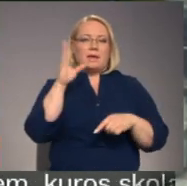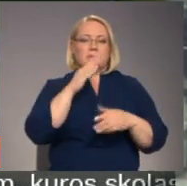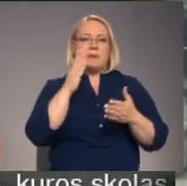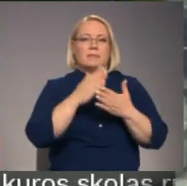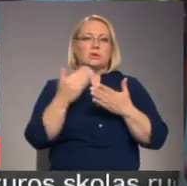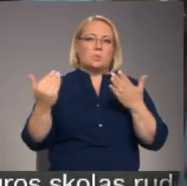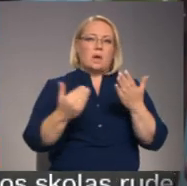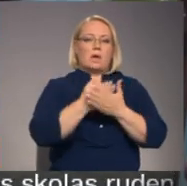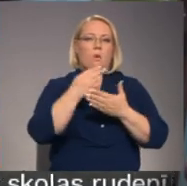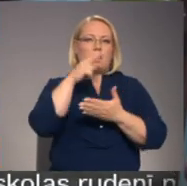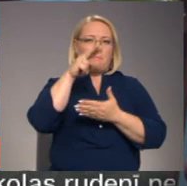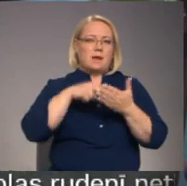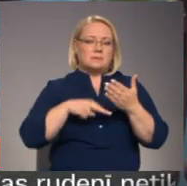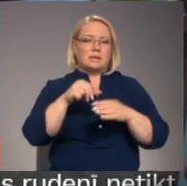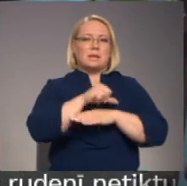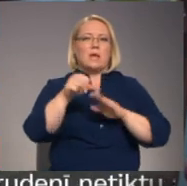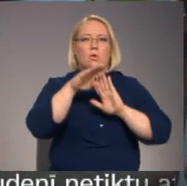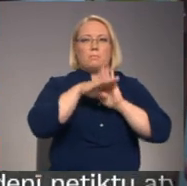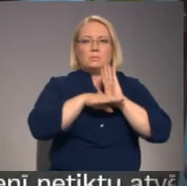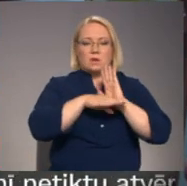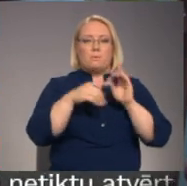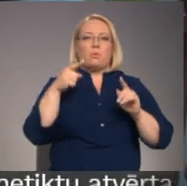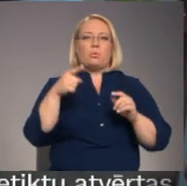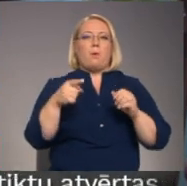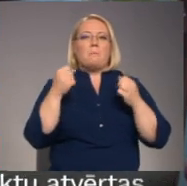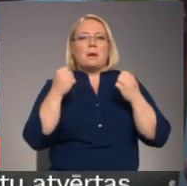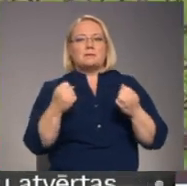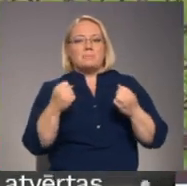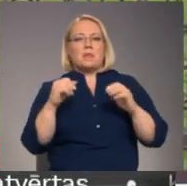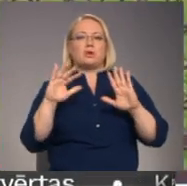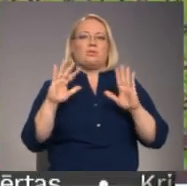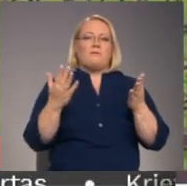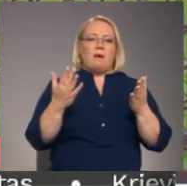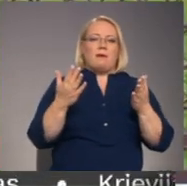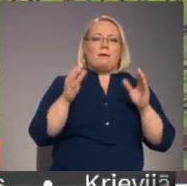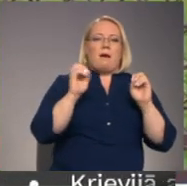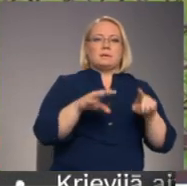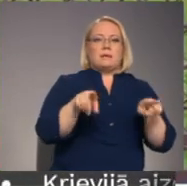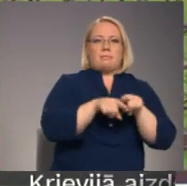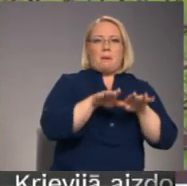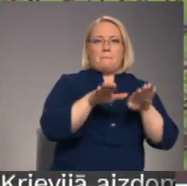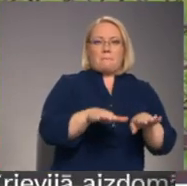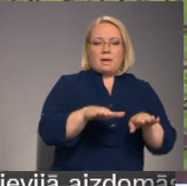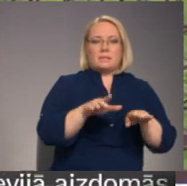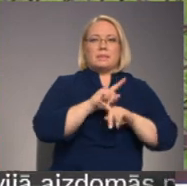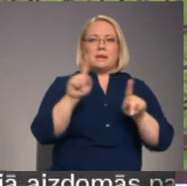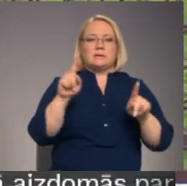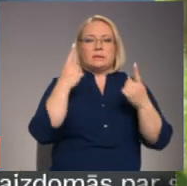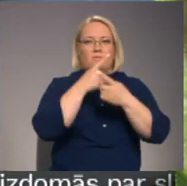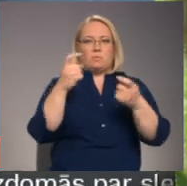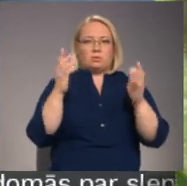ierobežojošie pasākumi, un plašāka informācija par to pastiprināšanu vai atstāšanu tagadējā režīmā sekos jau pavisam drīz.